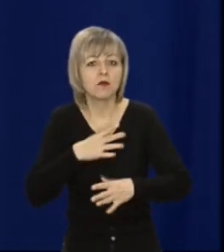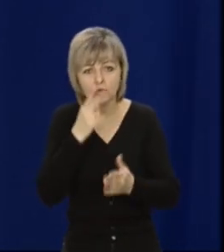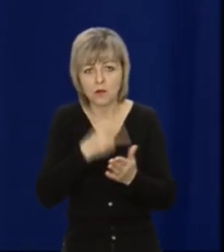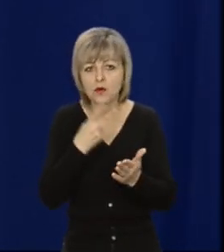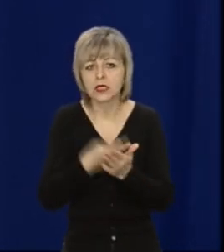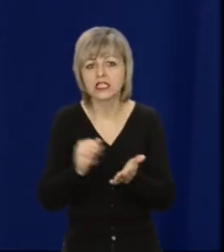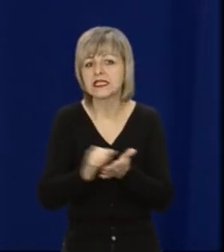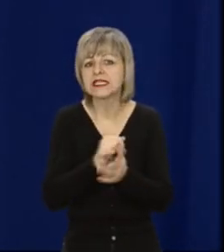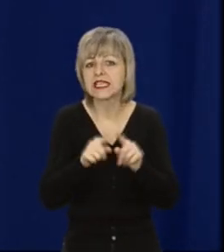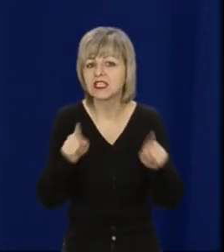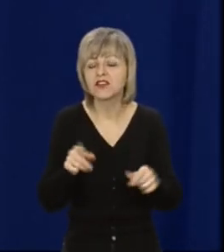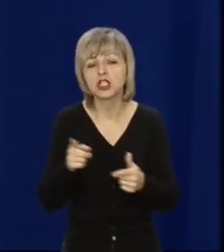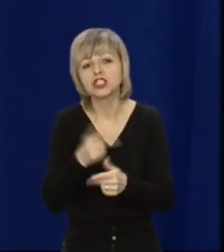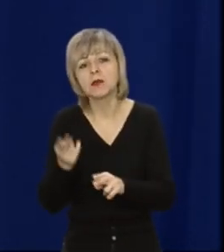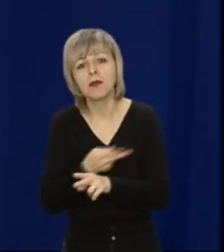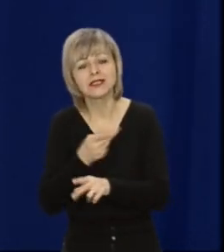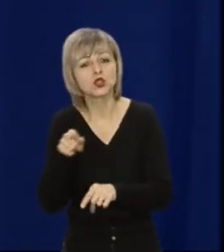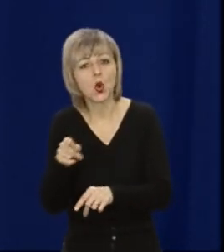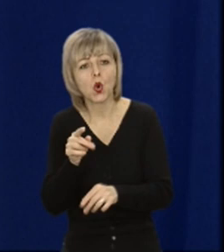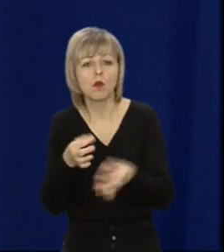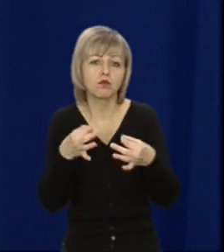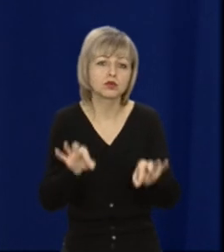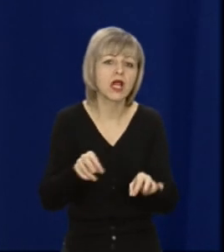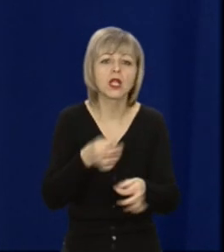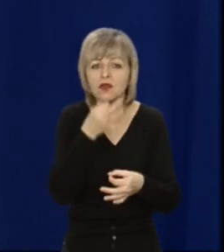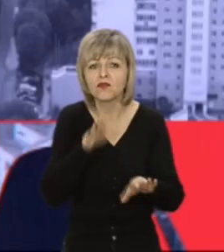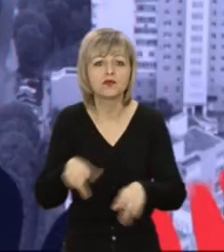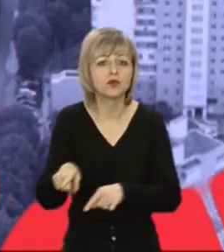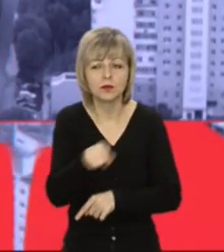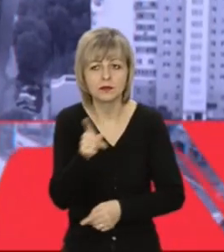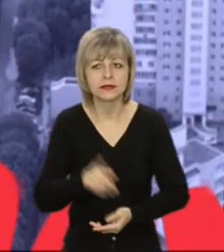допустили її без нього, подивимось у наступному сюжеті.